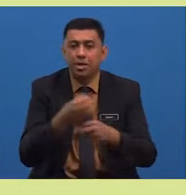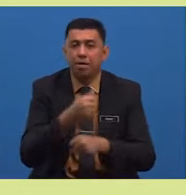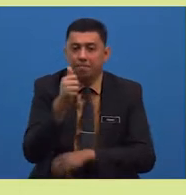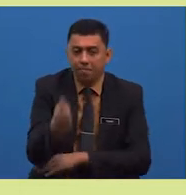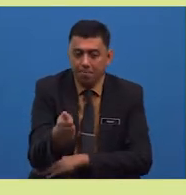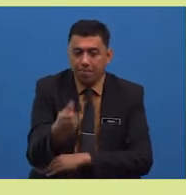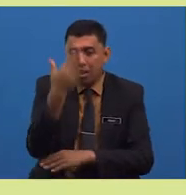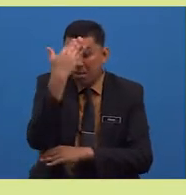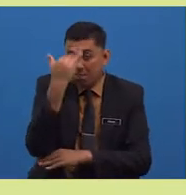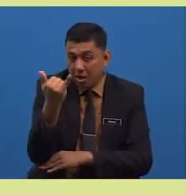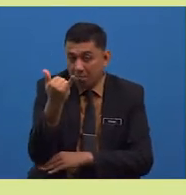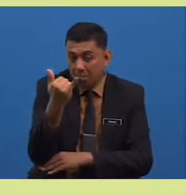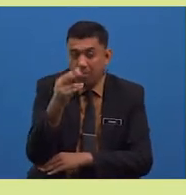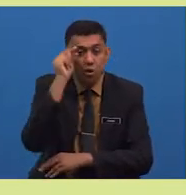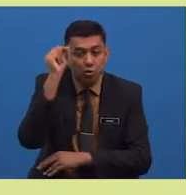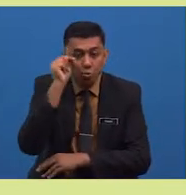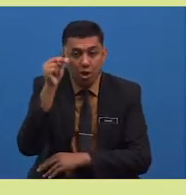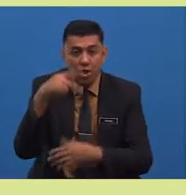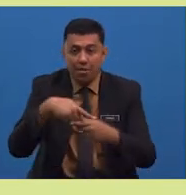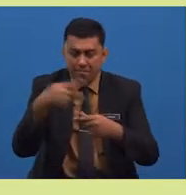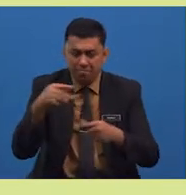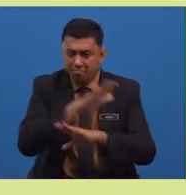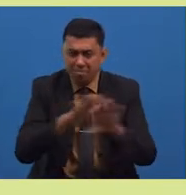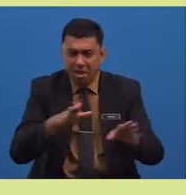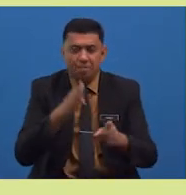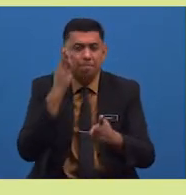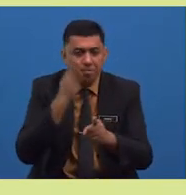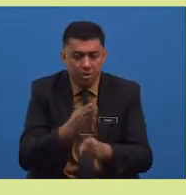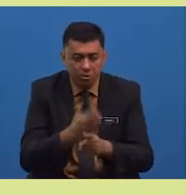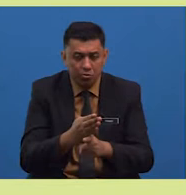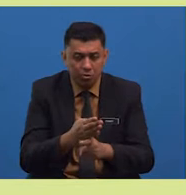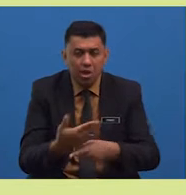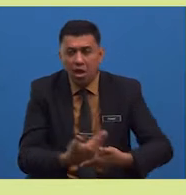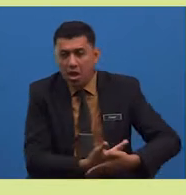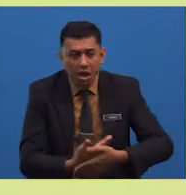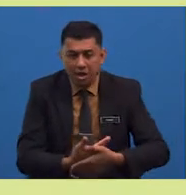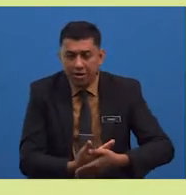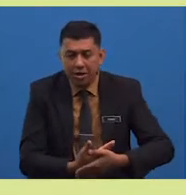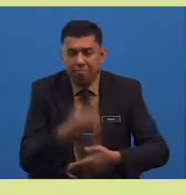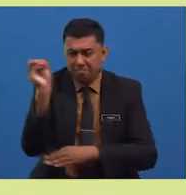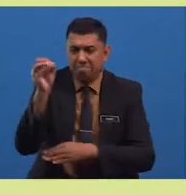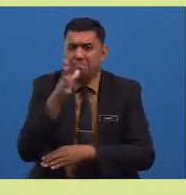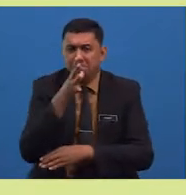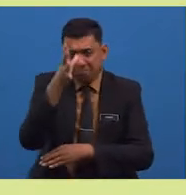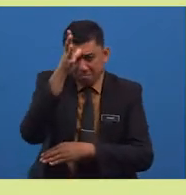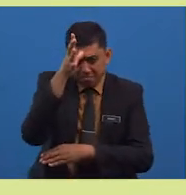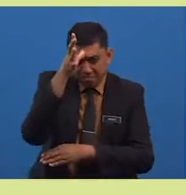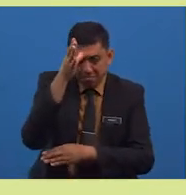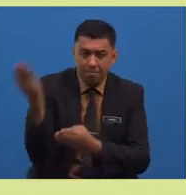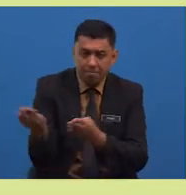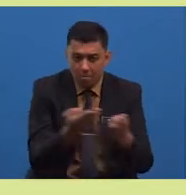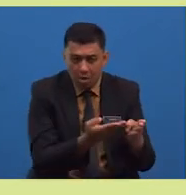mengapakah empunya padi tidak membenarkan anak yatim piatu membawa padi